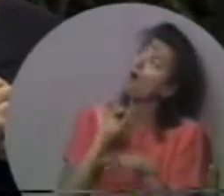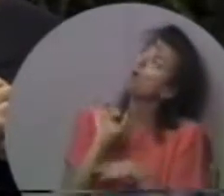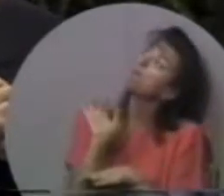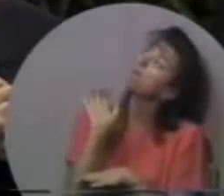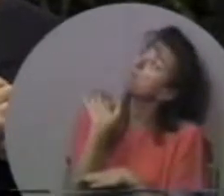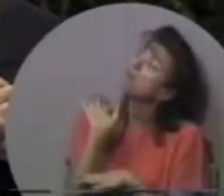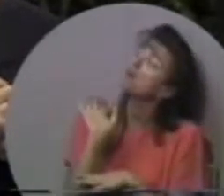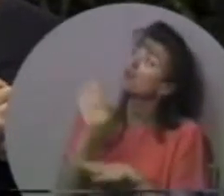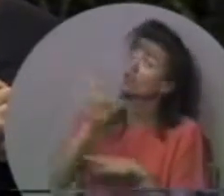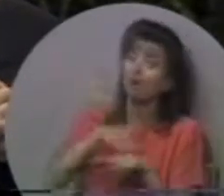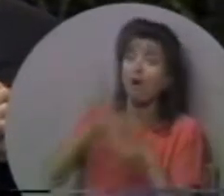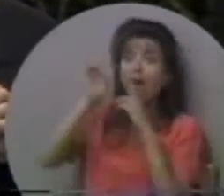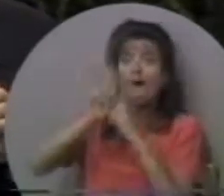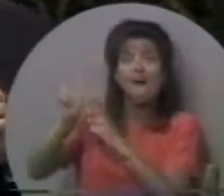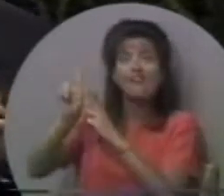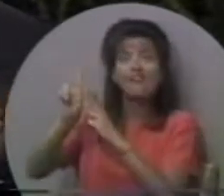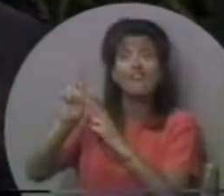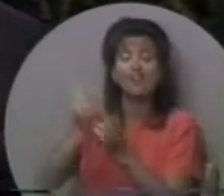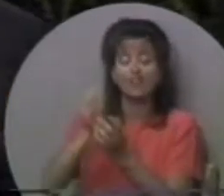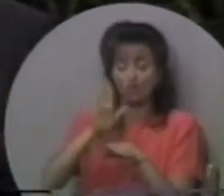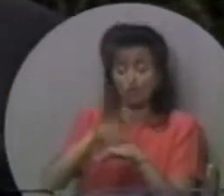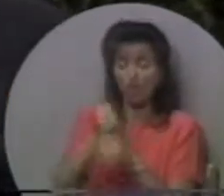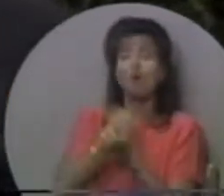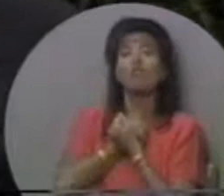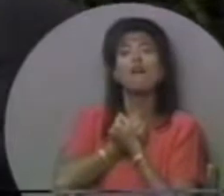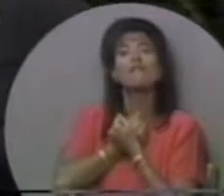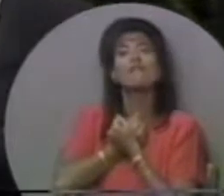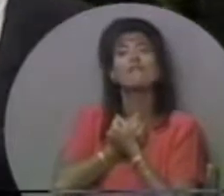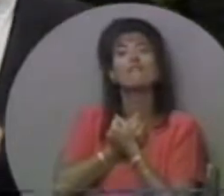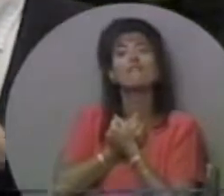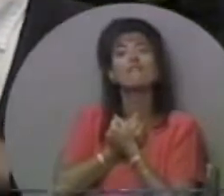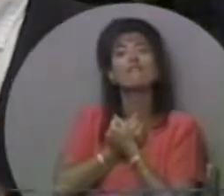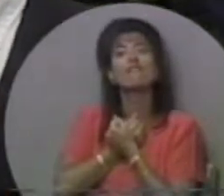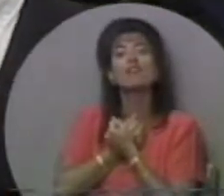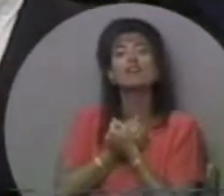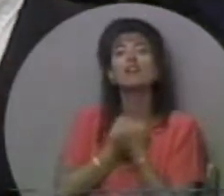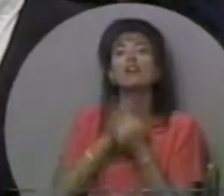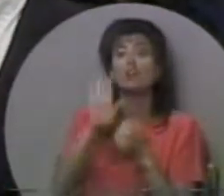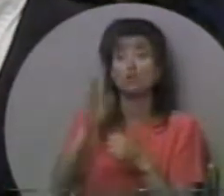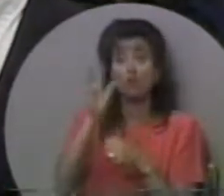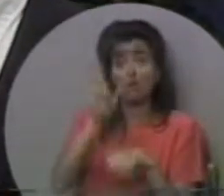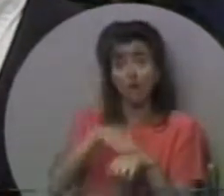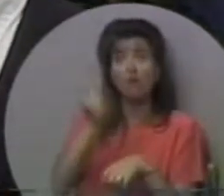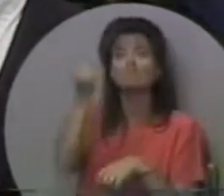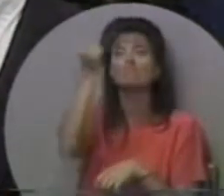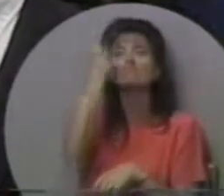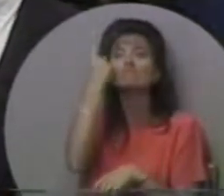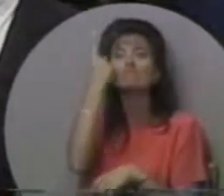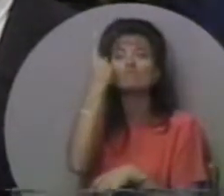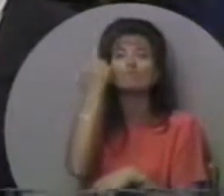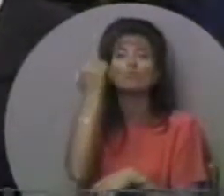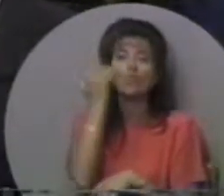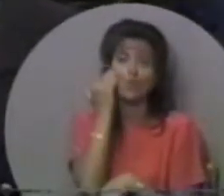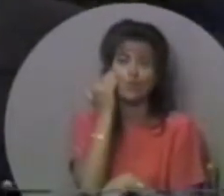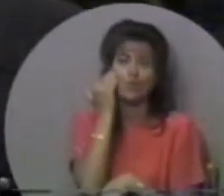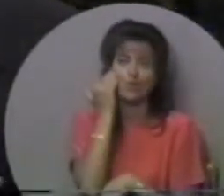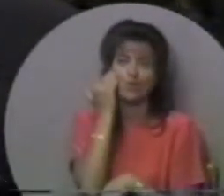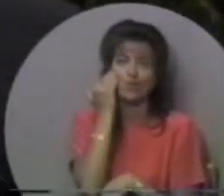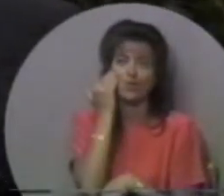чуєте свій поклик, і шануєте свій поклик, і любите свій поклик. І ви розумієте свій поклик.